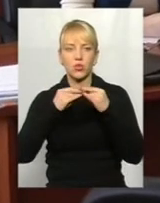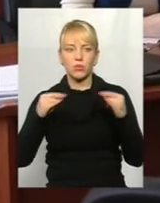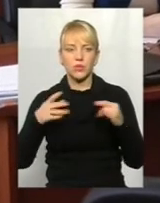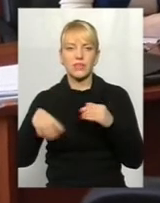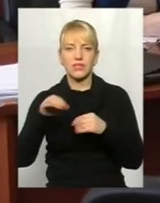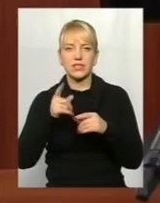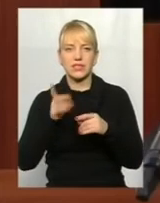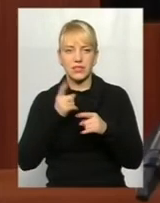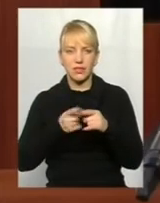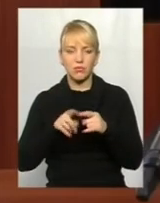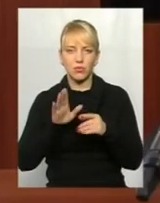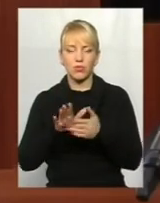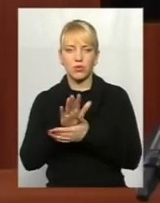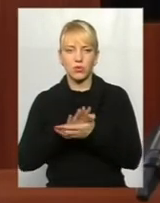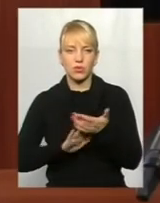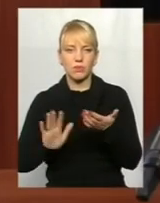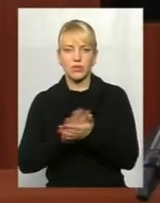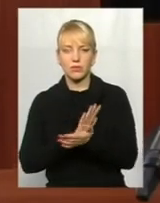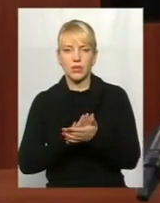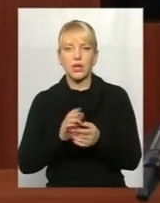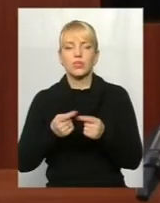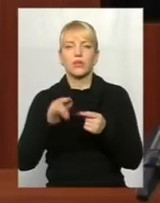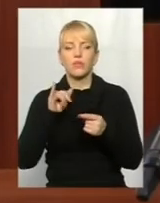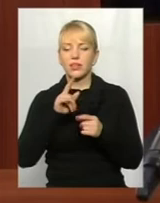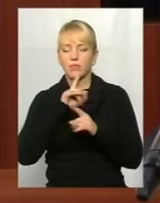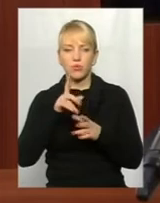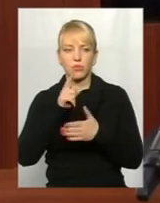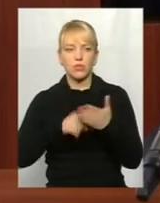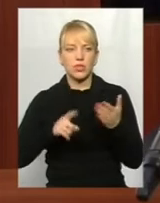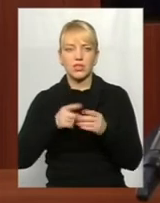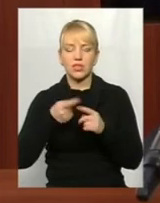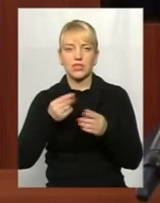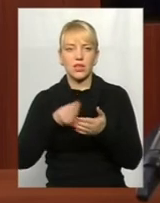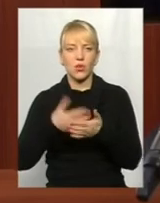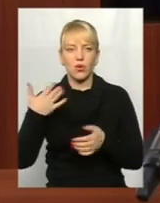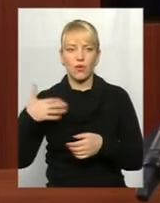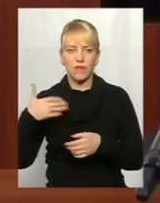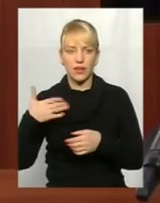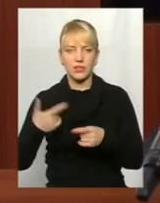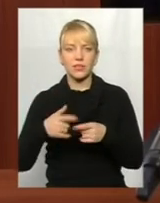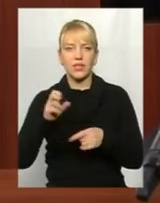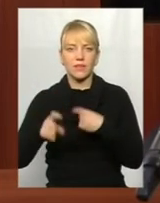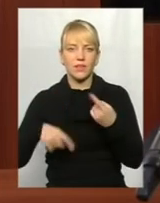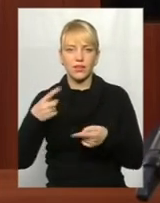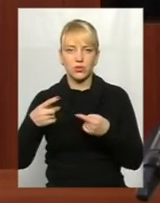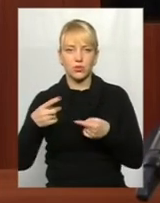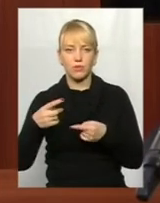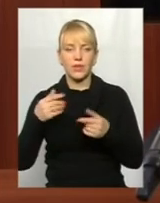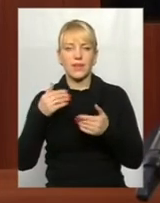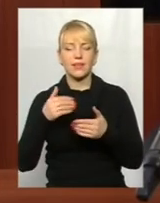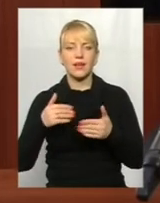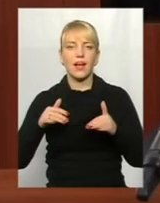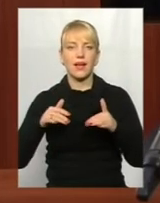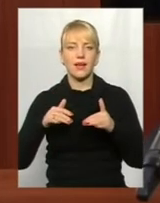ці всі проекти безкоштовні, безумовно, ми не будемо їх скасовувати, хоча вони дуже дороговартісні. Наступний етап